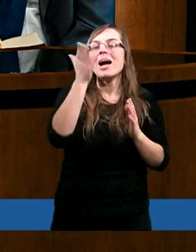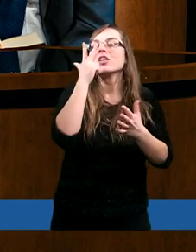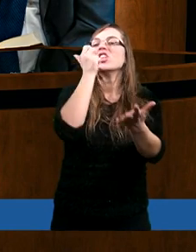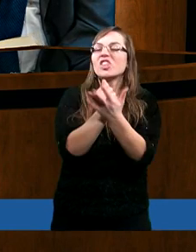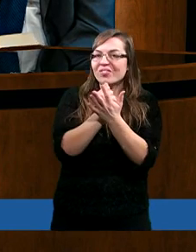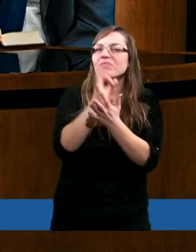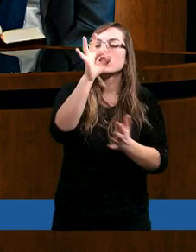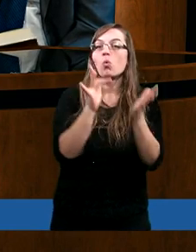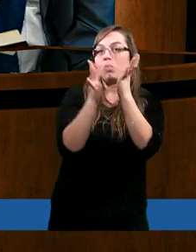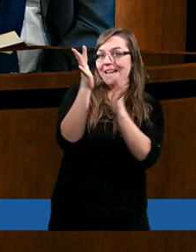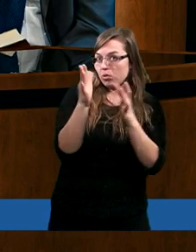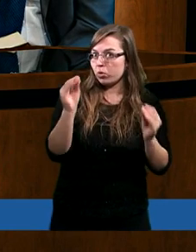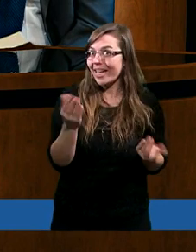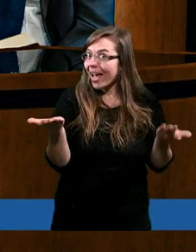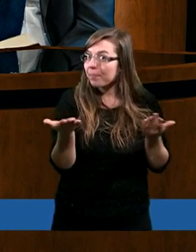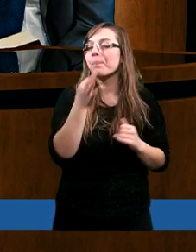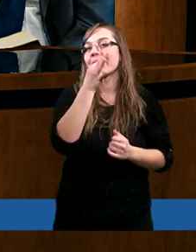świadczył o Jezusie,